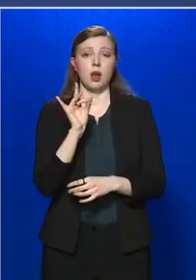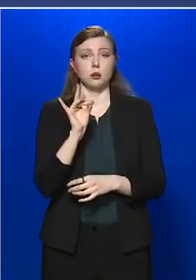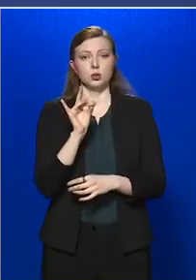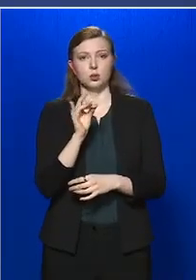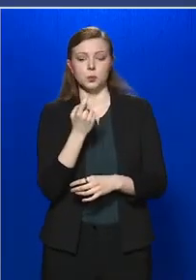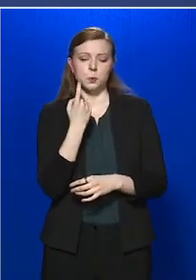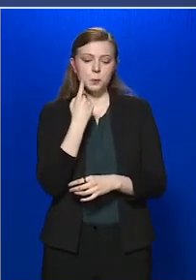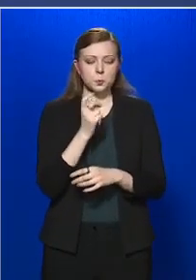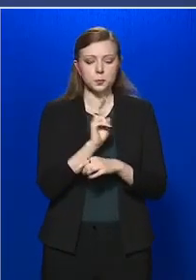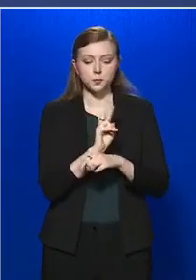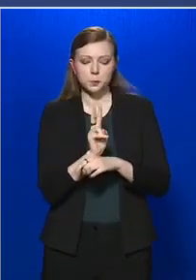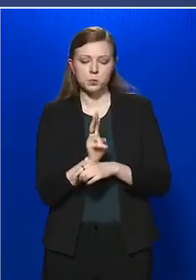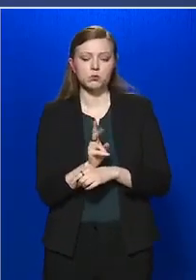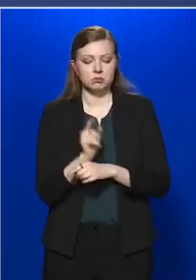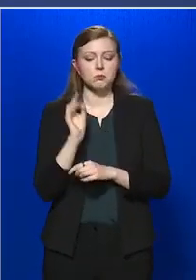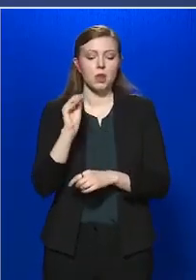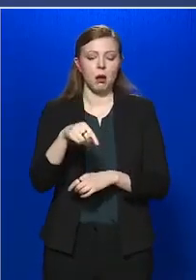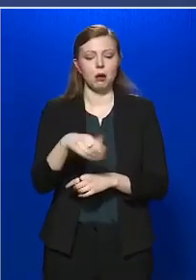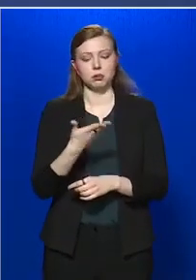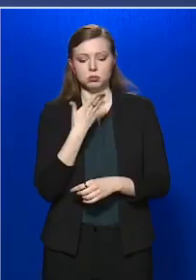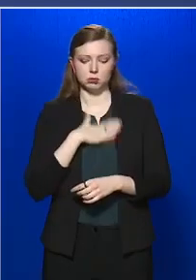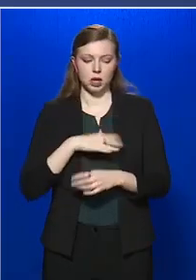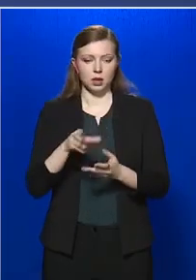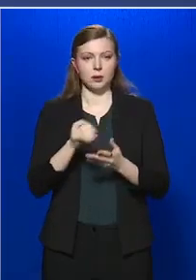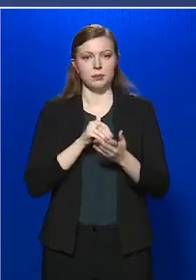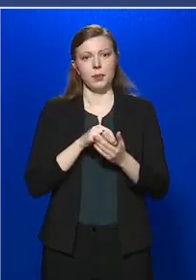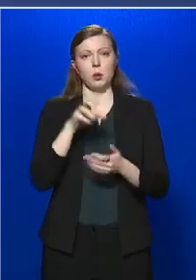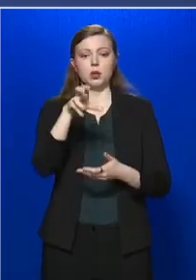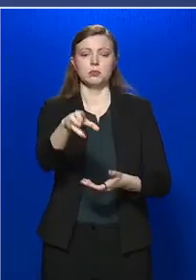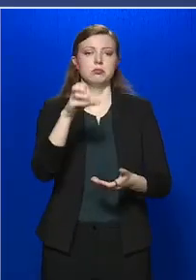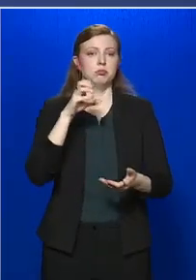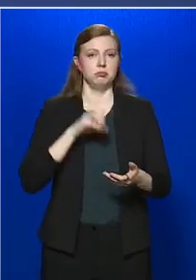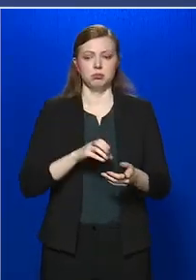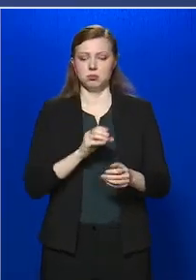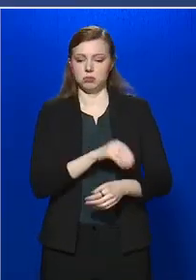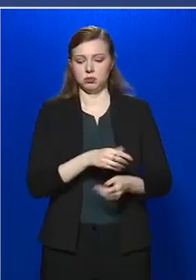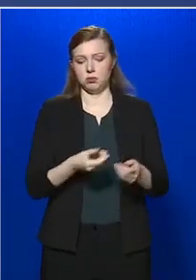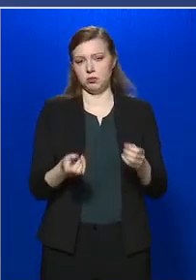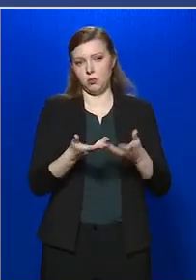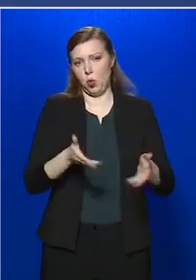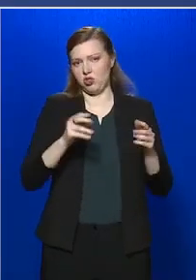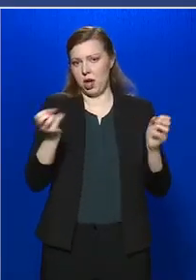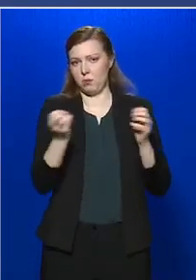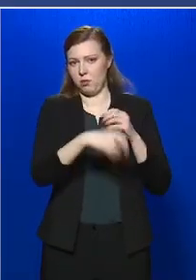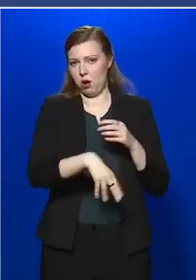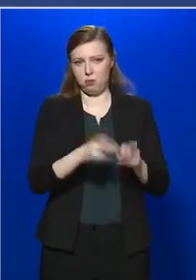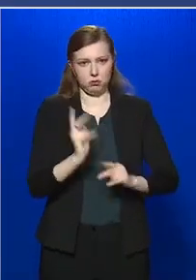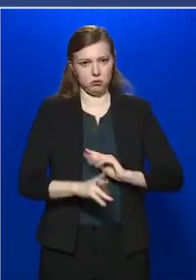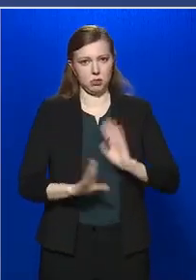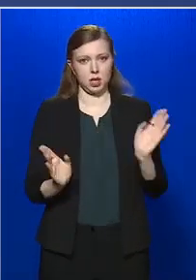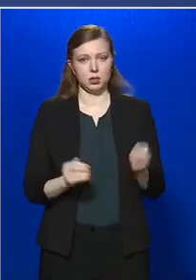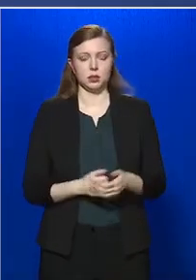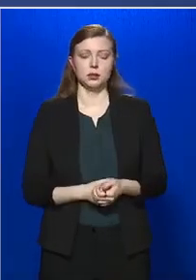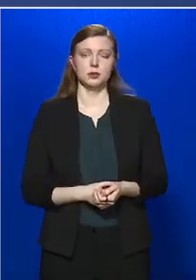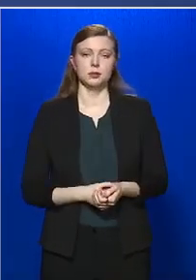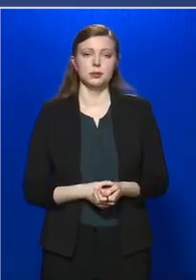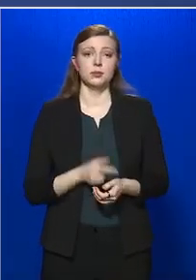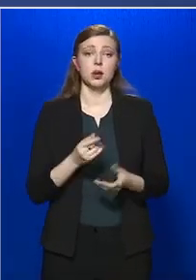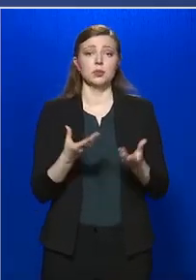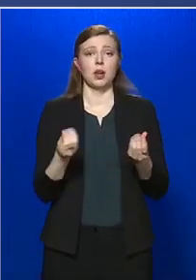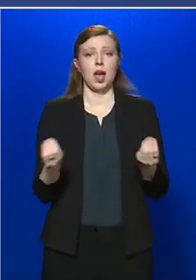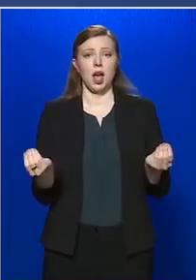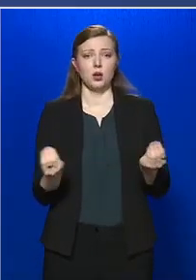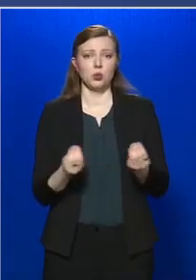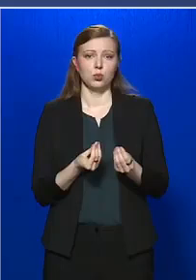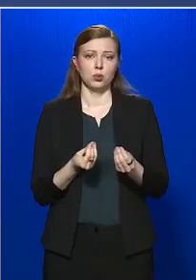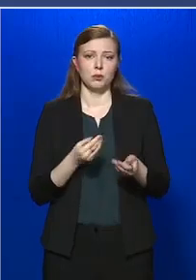szemrevételezéssel az árut, akkor azt emeljük le, és tegyük a kosarunkba. Azok az áruk, amelyek